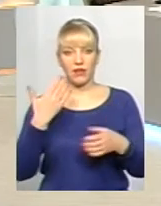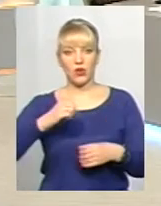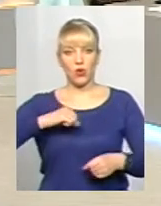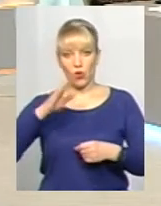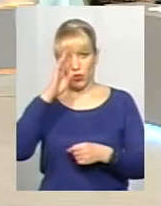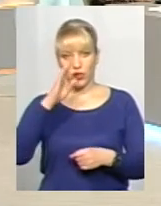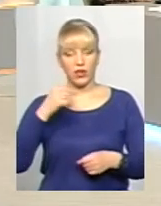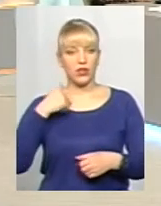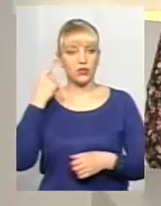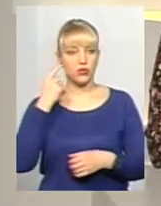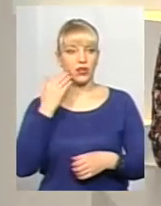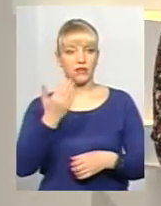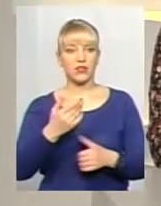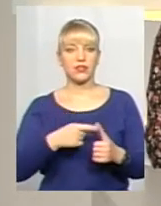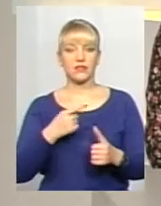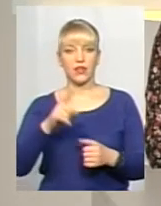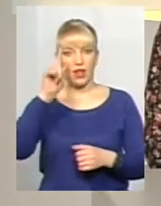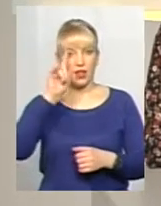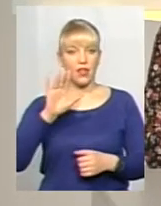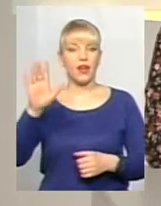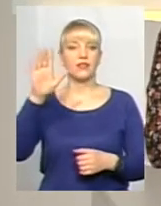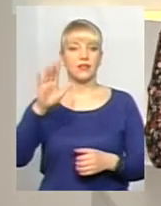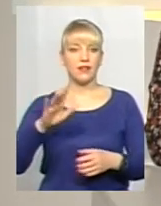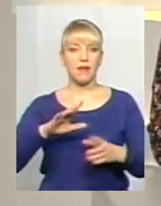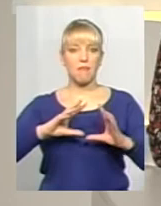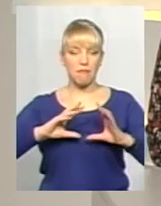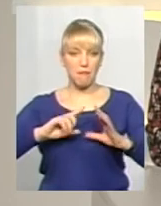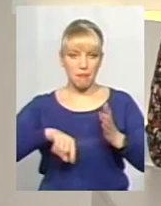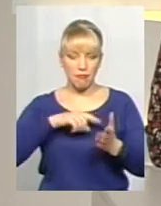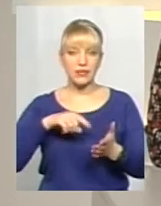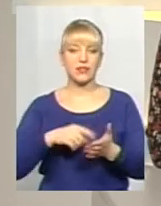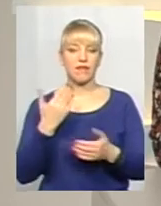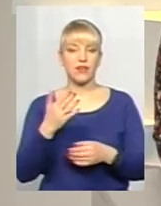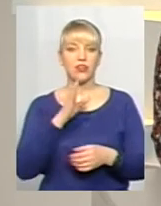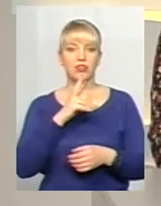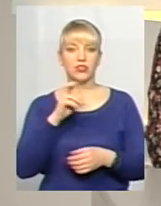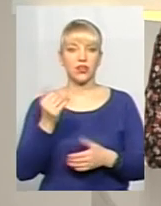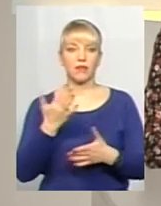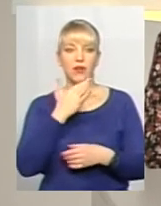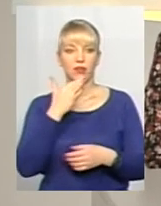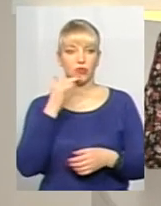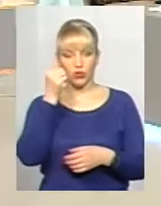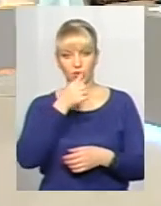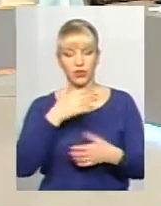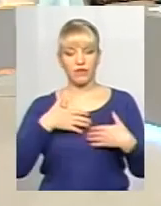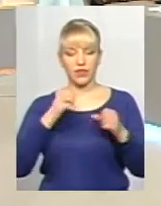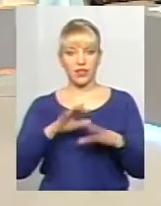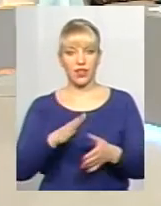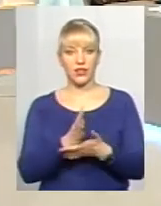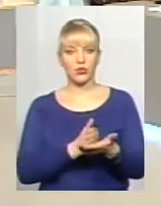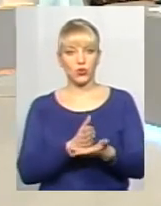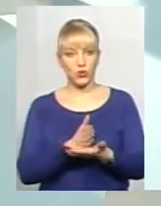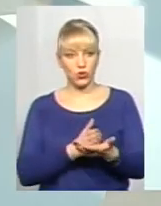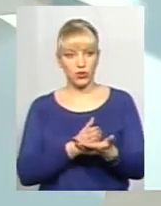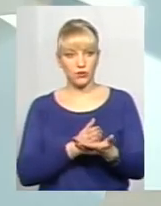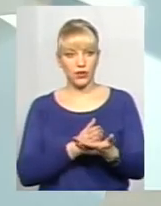чула, як він вас називає легендою міста, оскільки ви жінка, яка дуже багато років все ж таки віддала службі. А